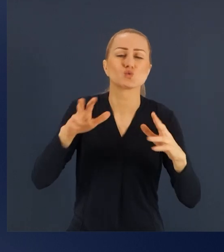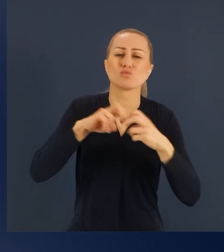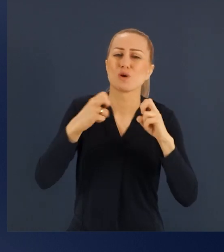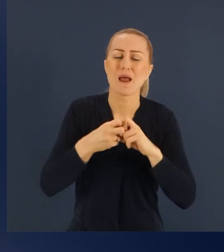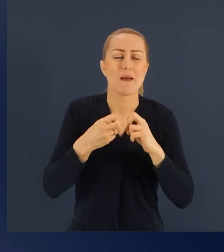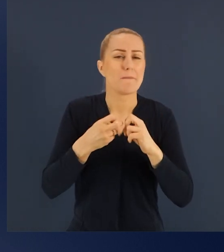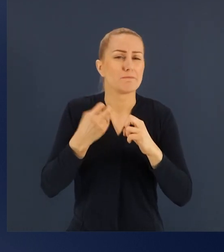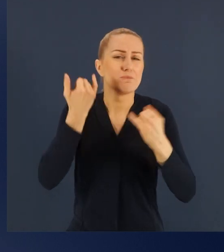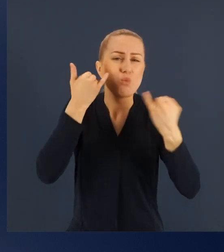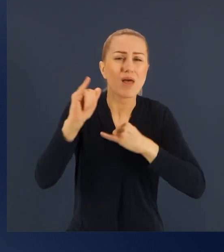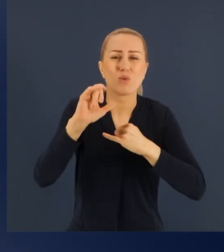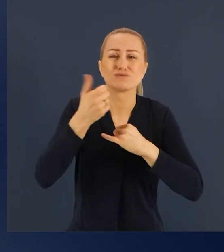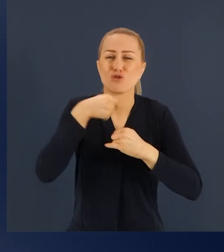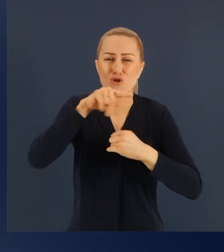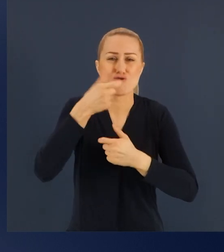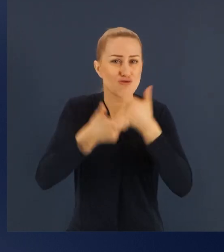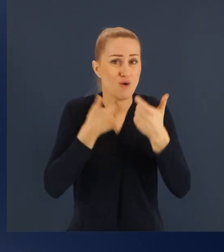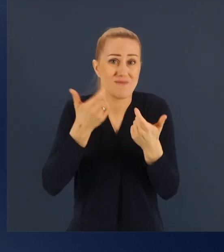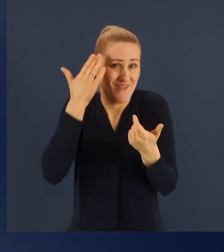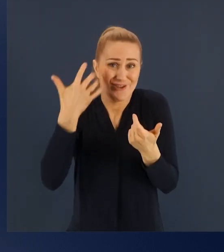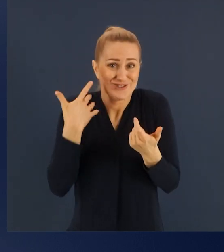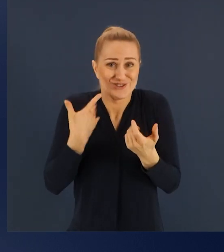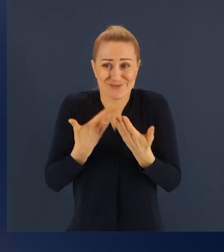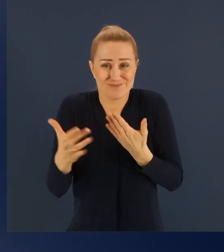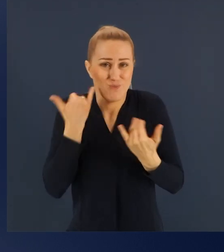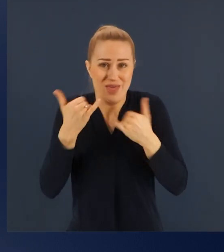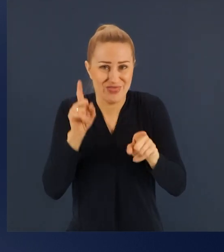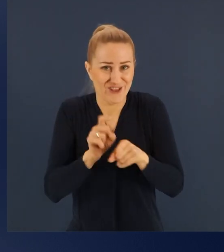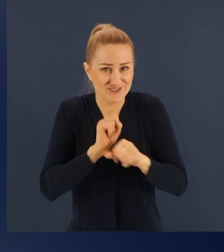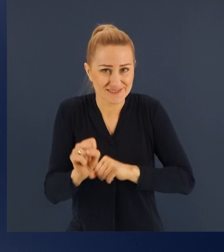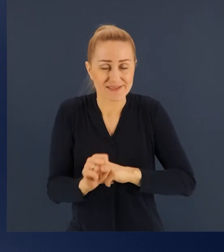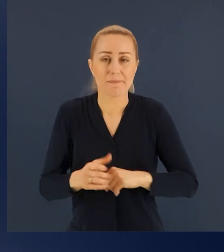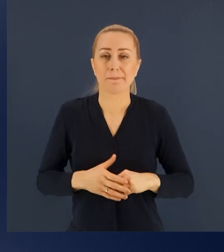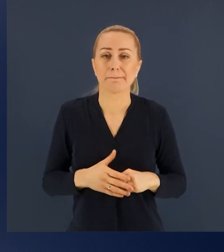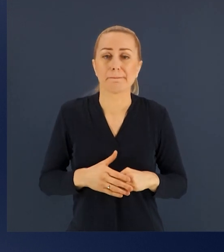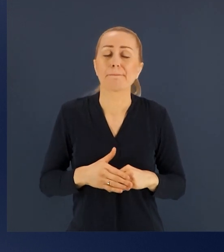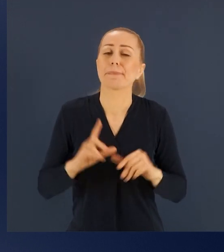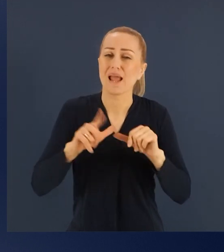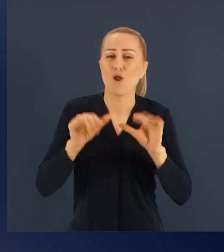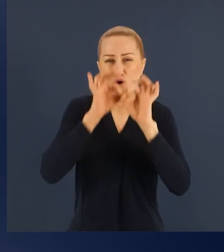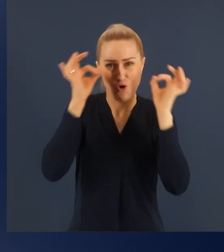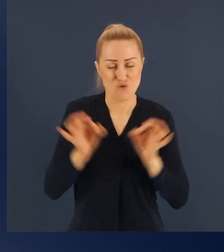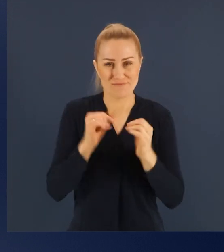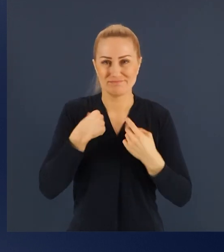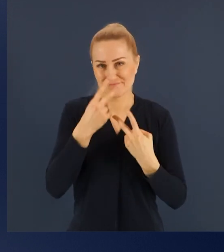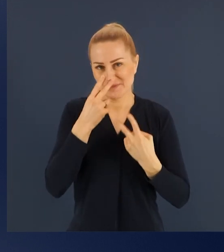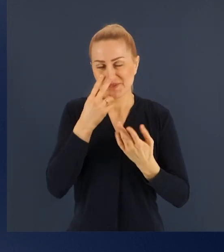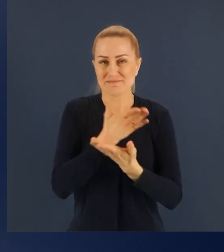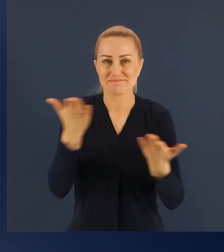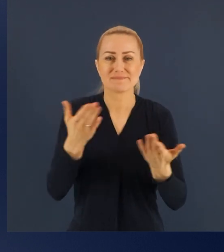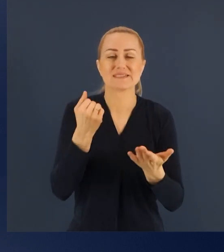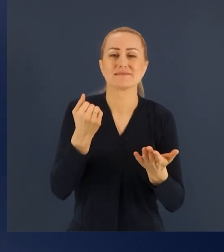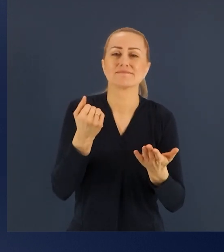generalnie wydaje się, że od strony gospodarczej sytuacja w Polsce nie wygląda źle.